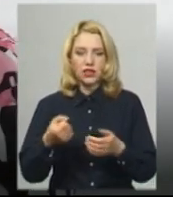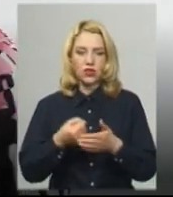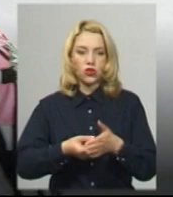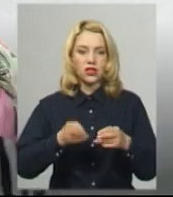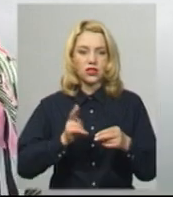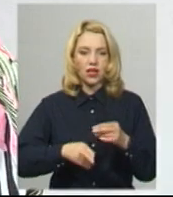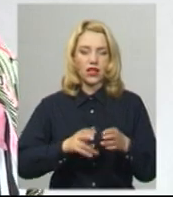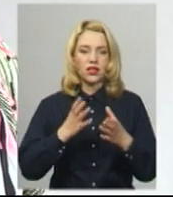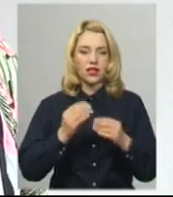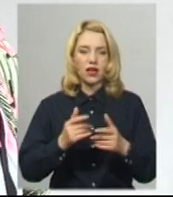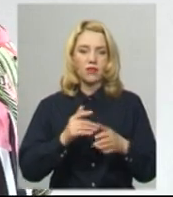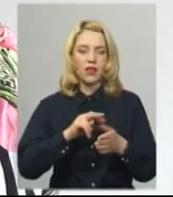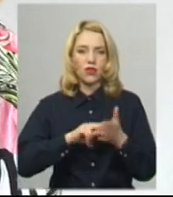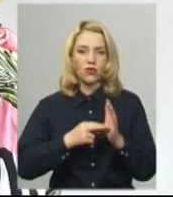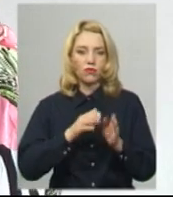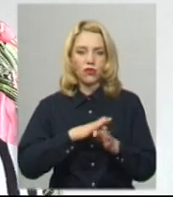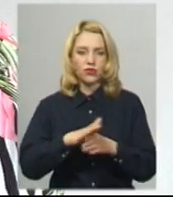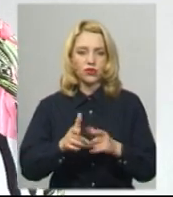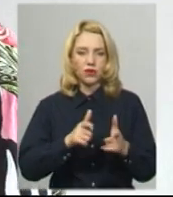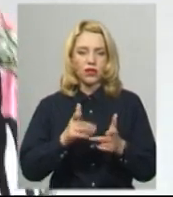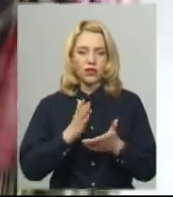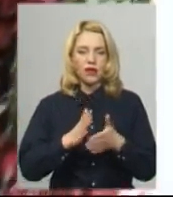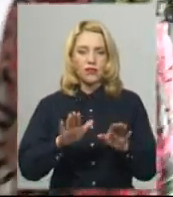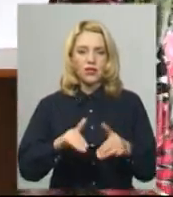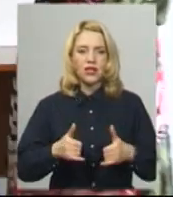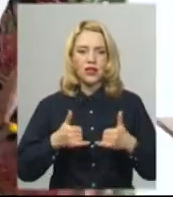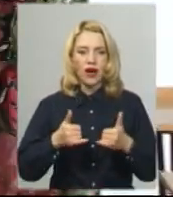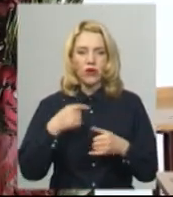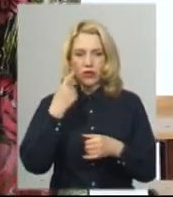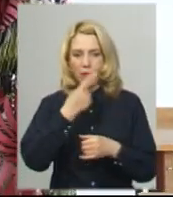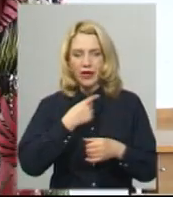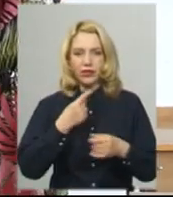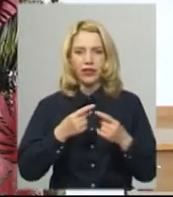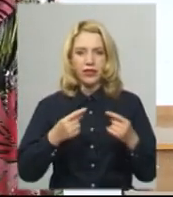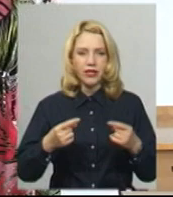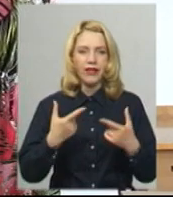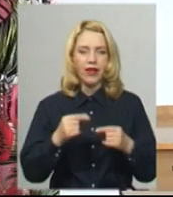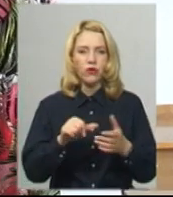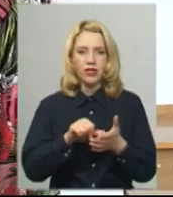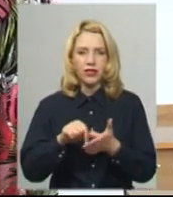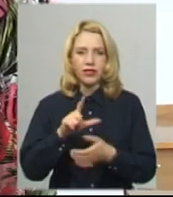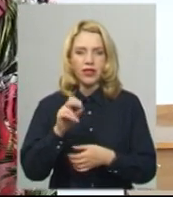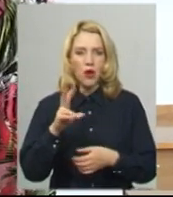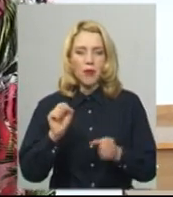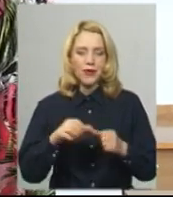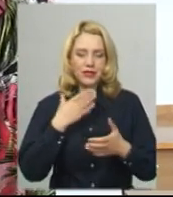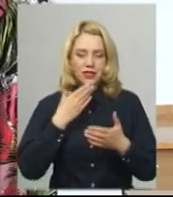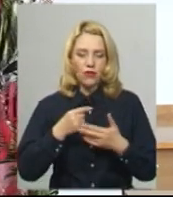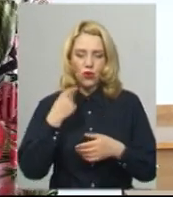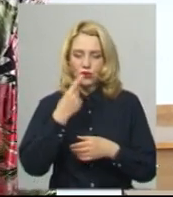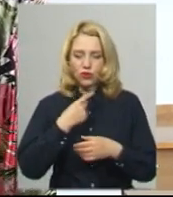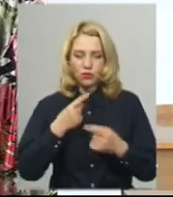плануємо повністю підготувати. Вже є місце для особистих речей, де учасники ЗНО можуть скласти свої особисті речі, сумки,